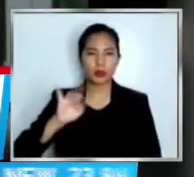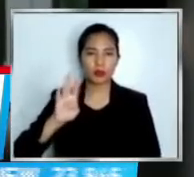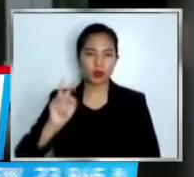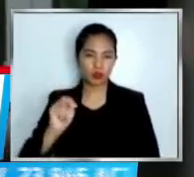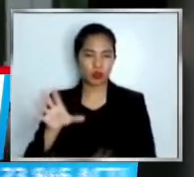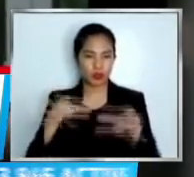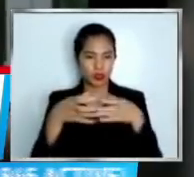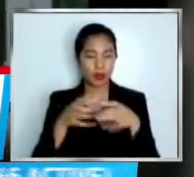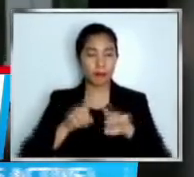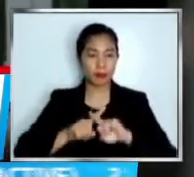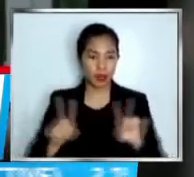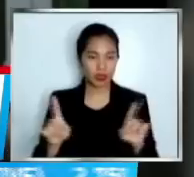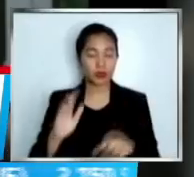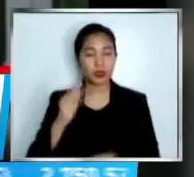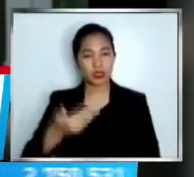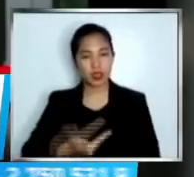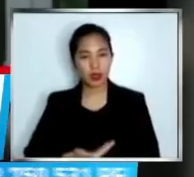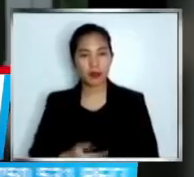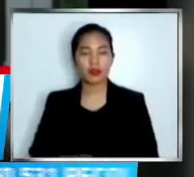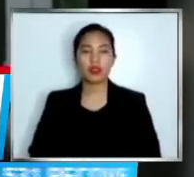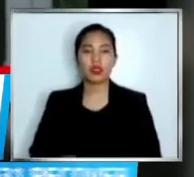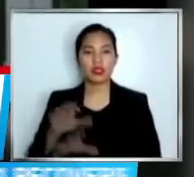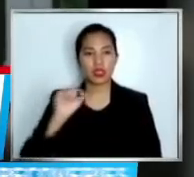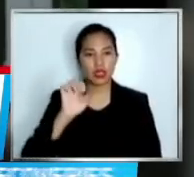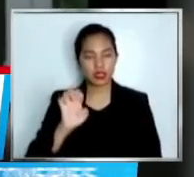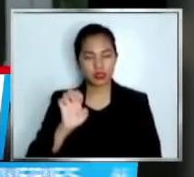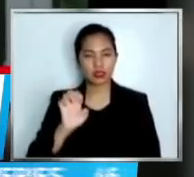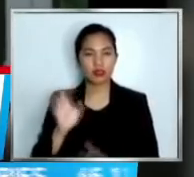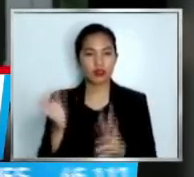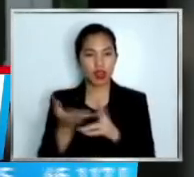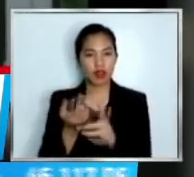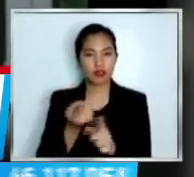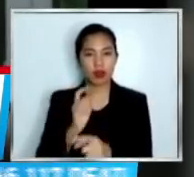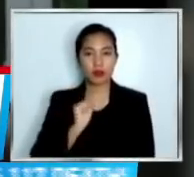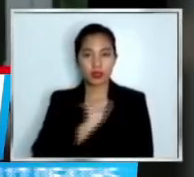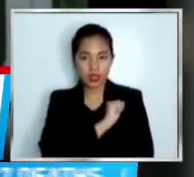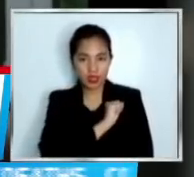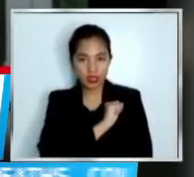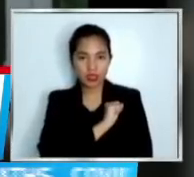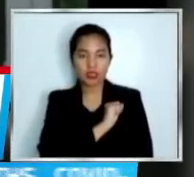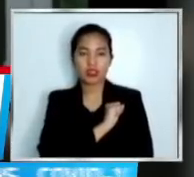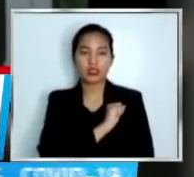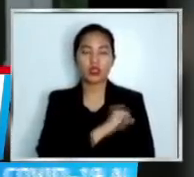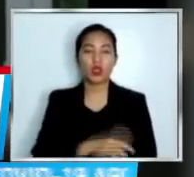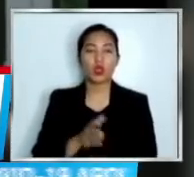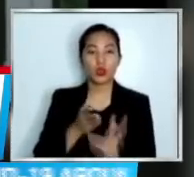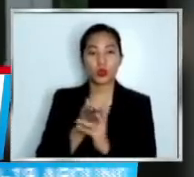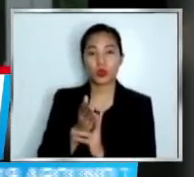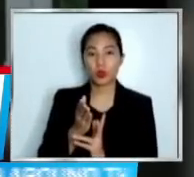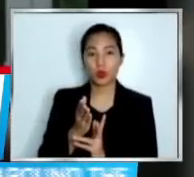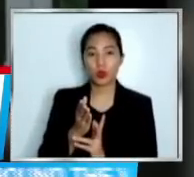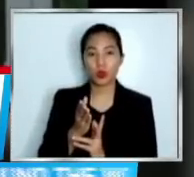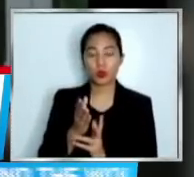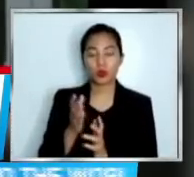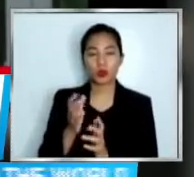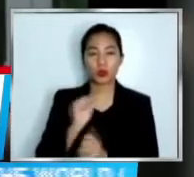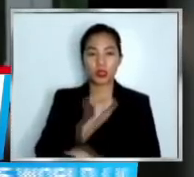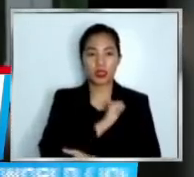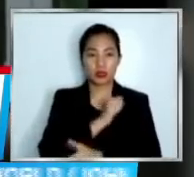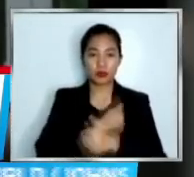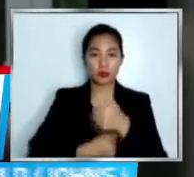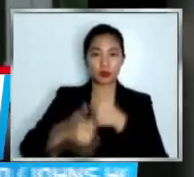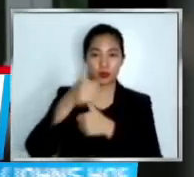the case filed by the Senate through the Senate President to question the